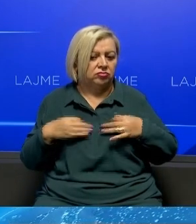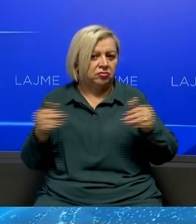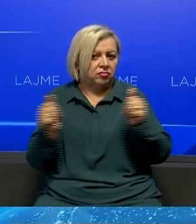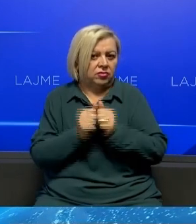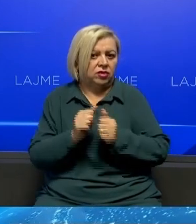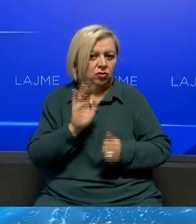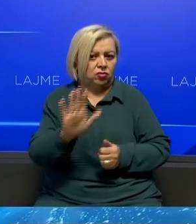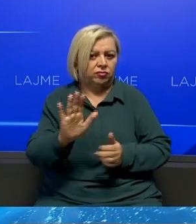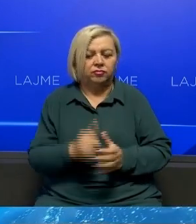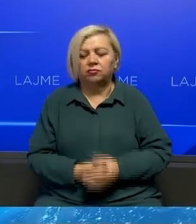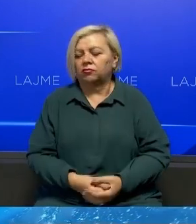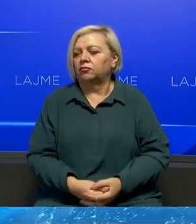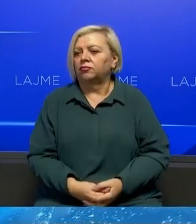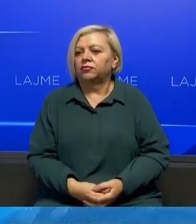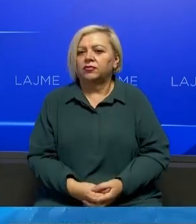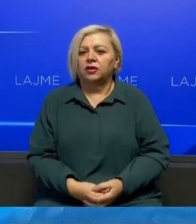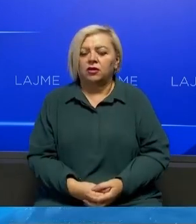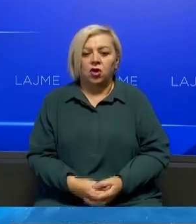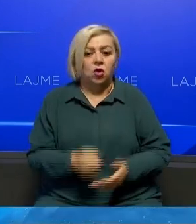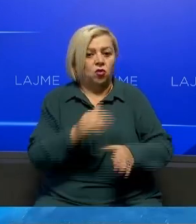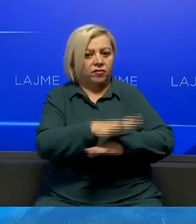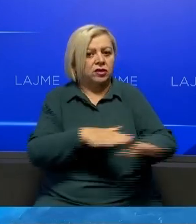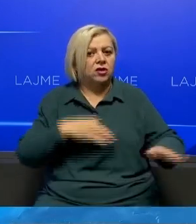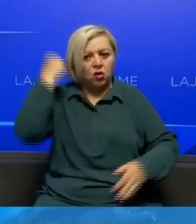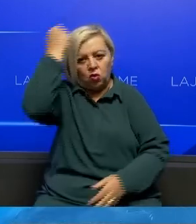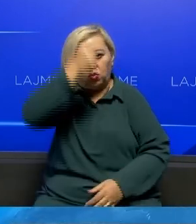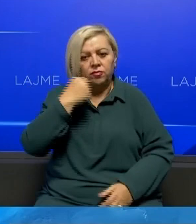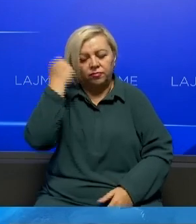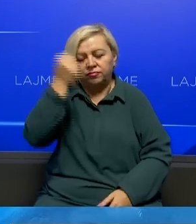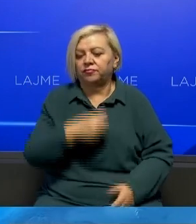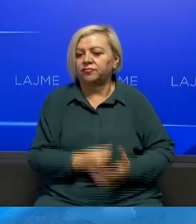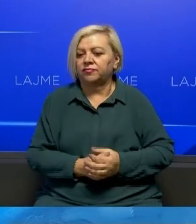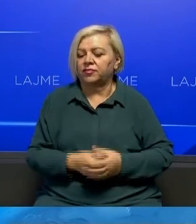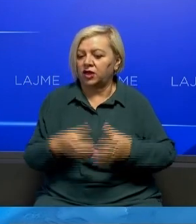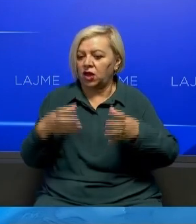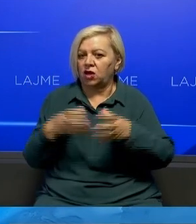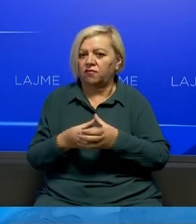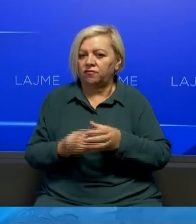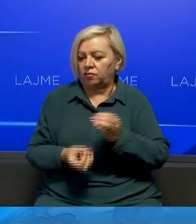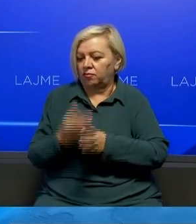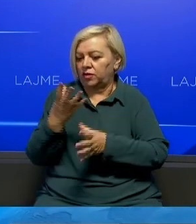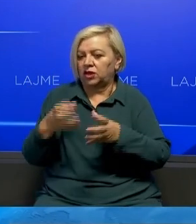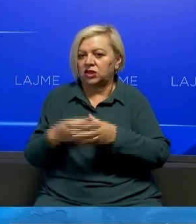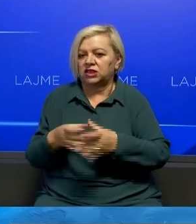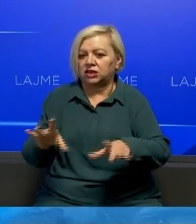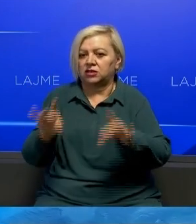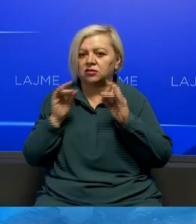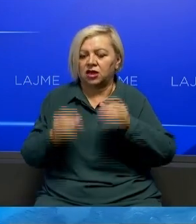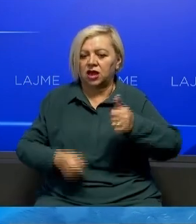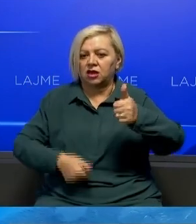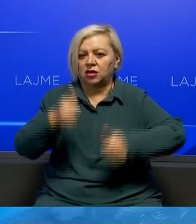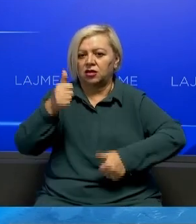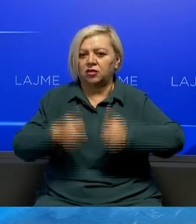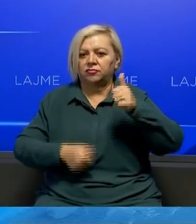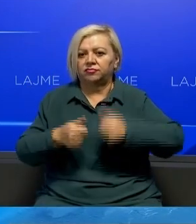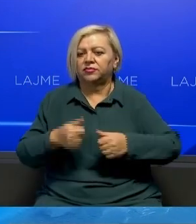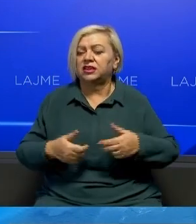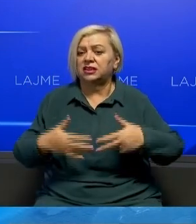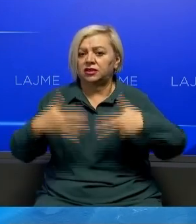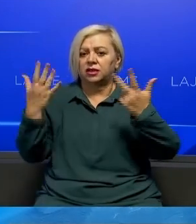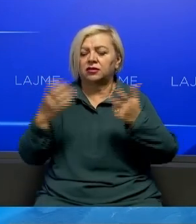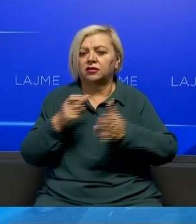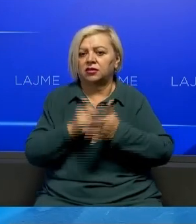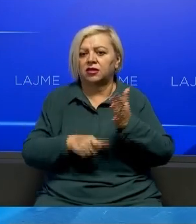juve Kovendi Kosovës ka formuar Komisionin Adhok për përgjede në kandidatëve Për të të antarën nga